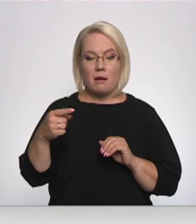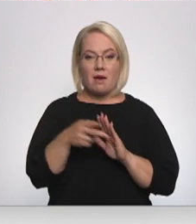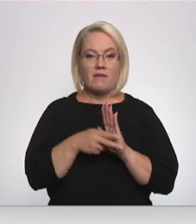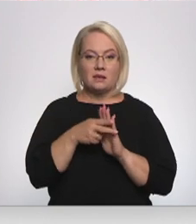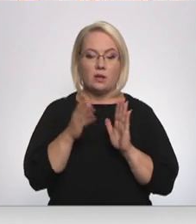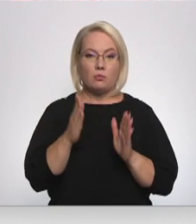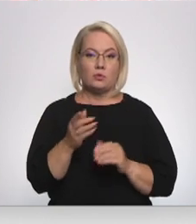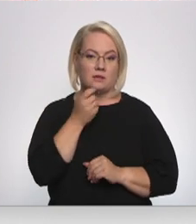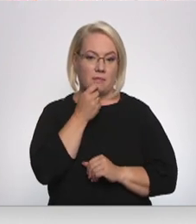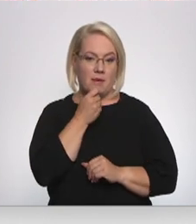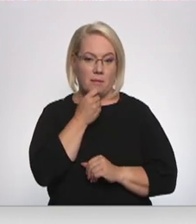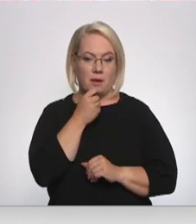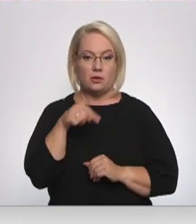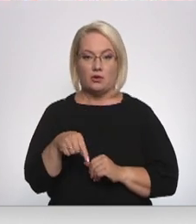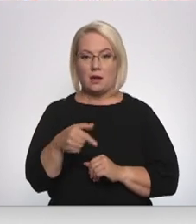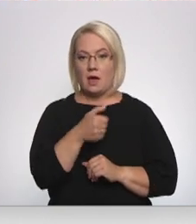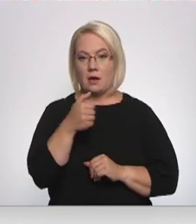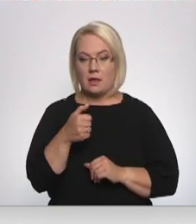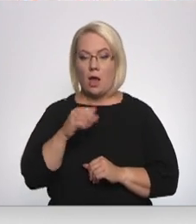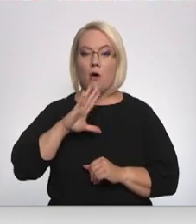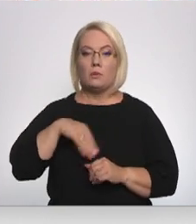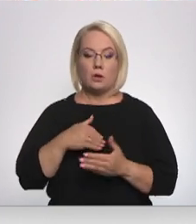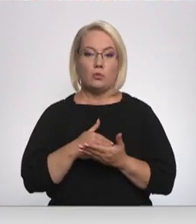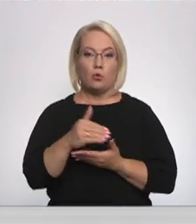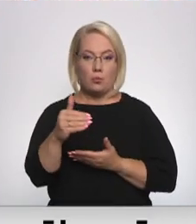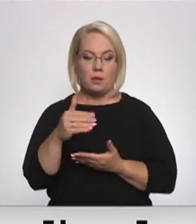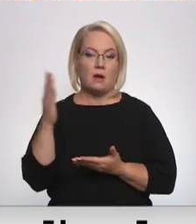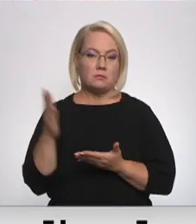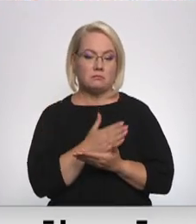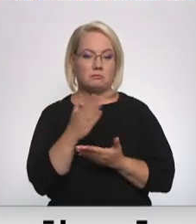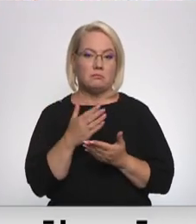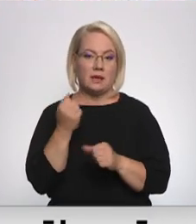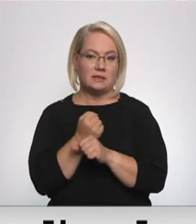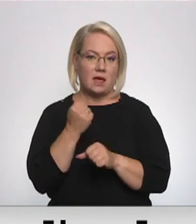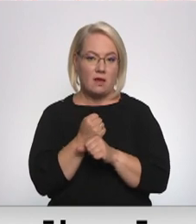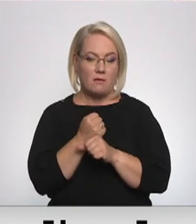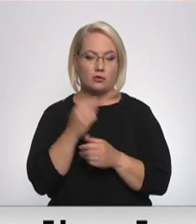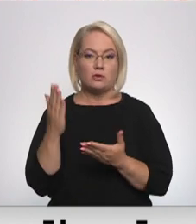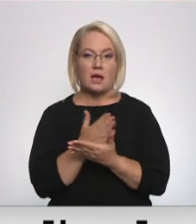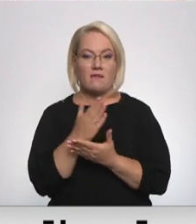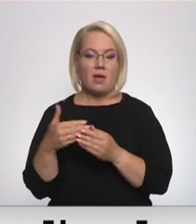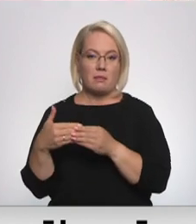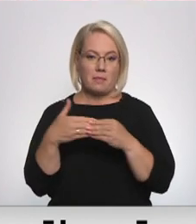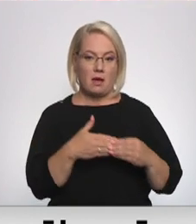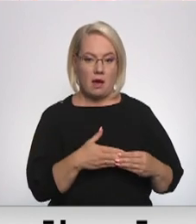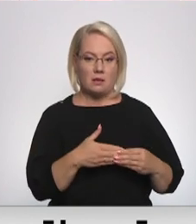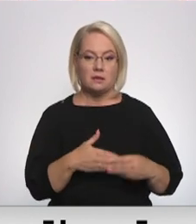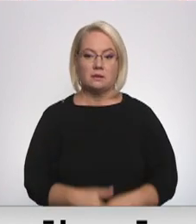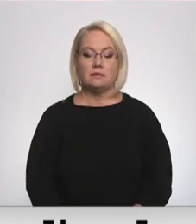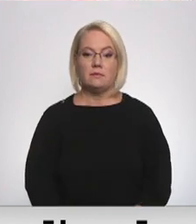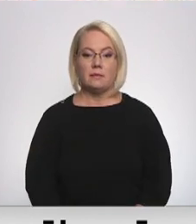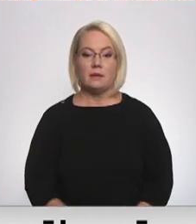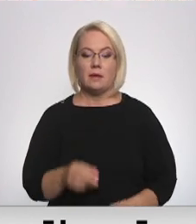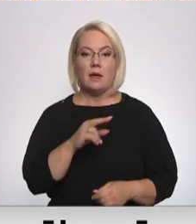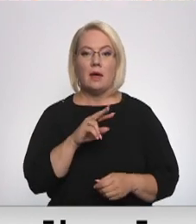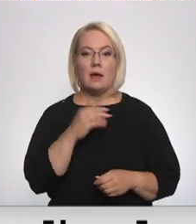Rīga dosies septembrī, šajā gadā. Un tad mēs turpināsim sērīveidu izgatavošanu un sērīveidu piegādes. Kad